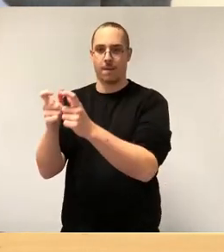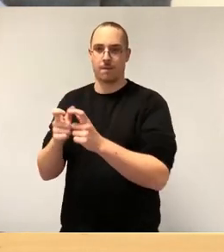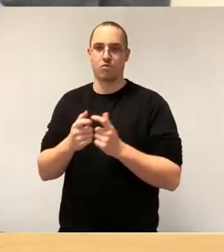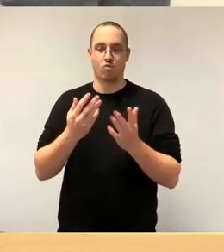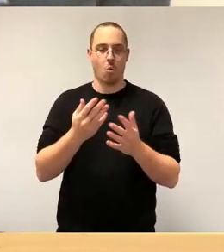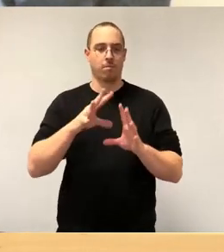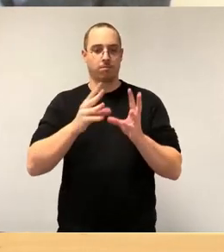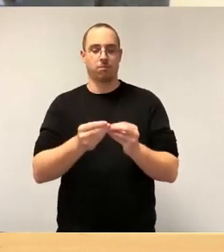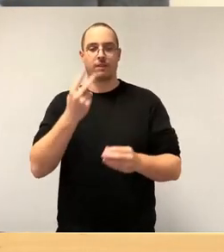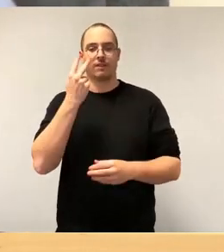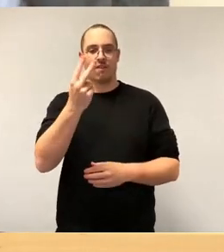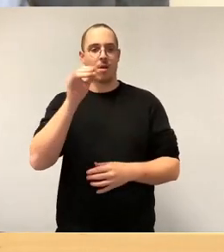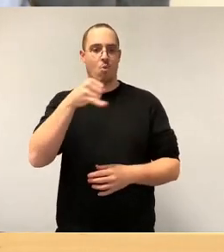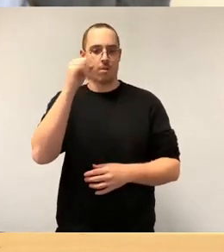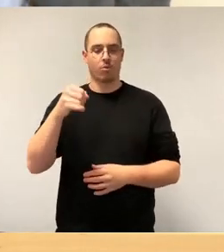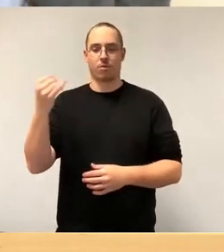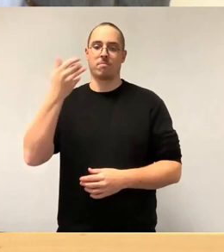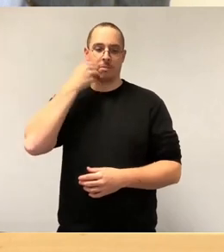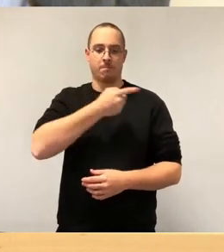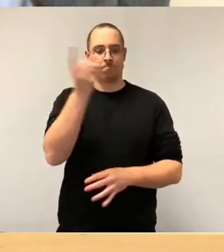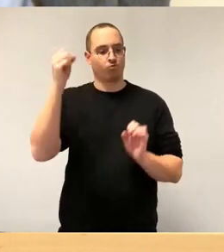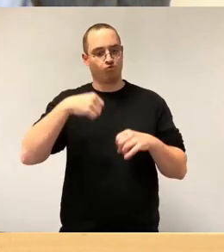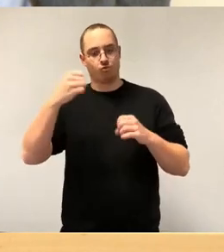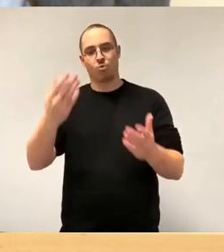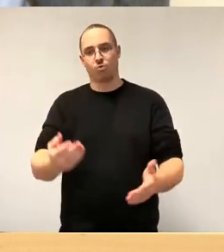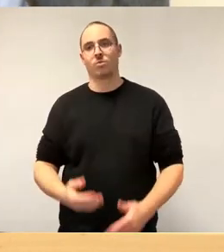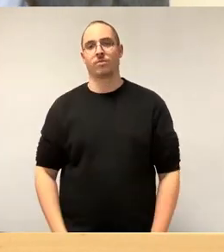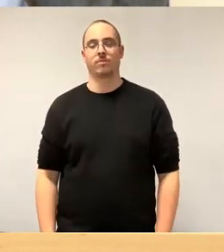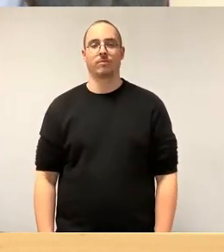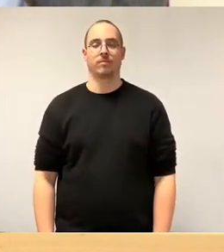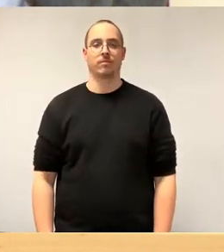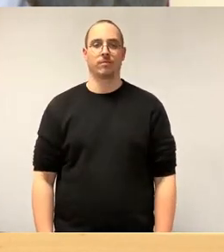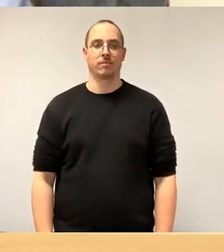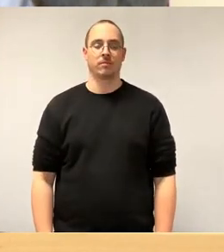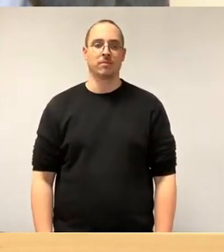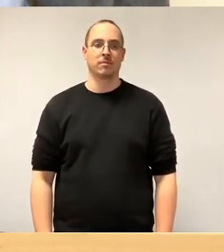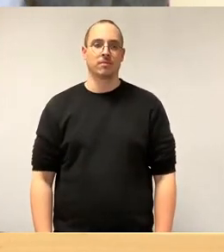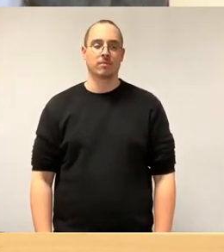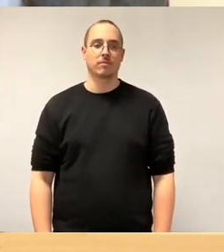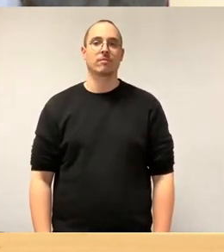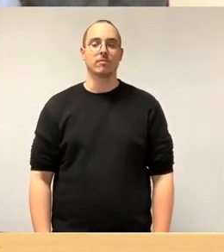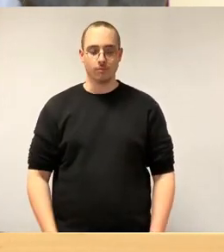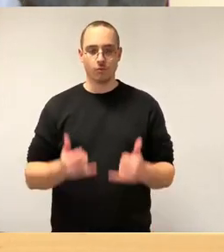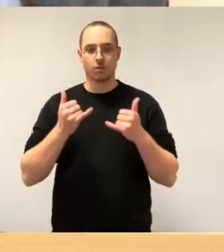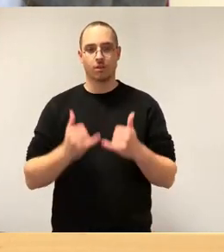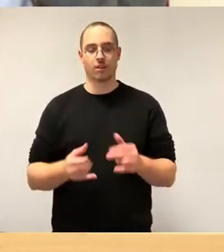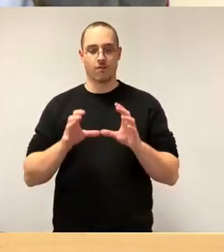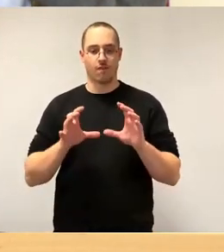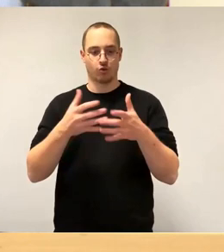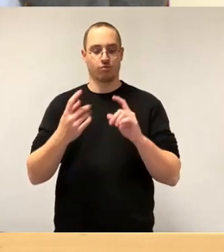hier bitte ich um entsprechende Zustimmung für diese Vorlage. Und damit steigen wir auch hier ein in die Debatte,